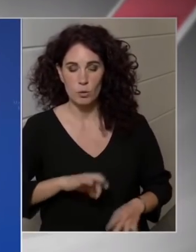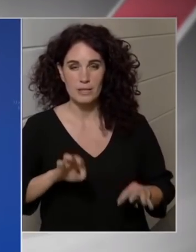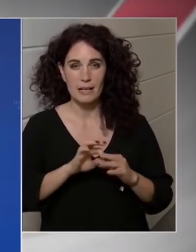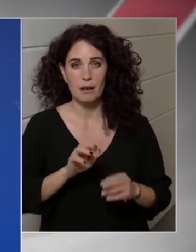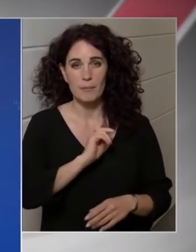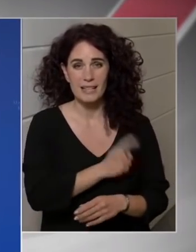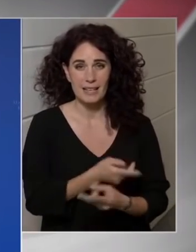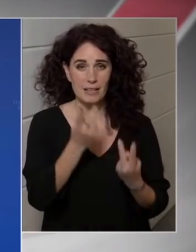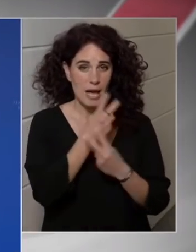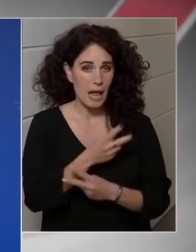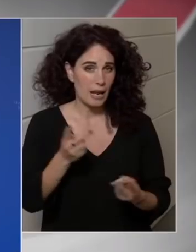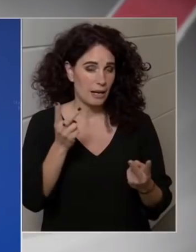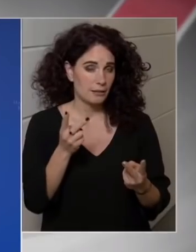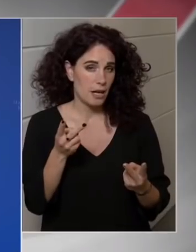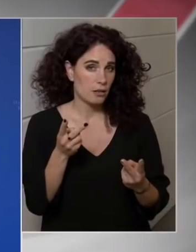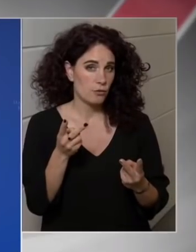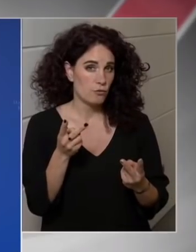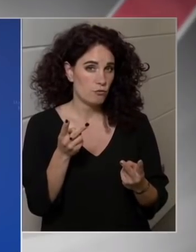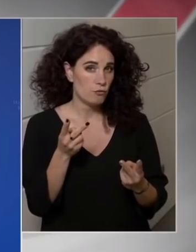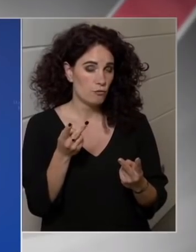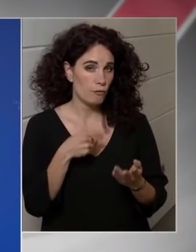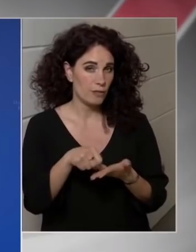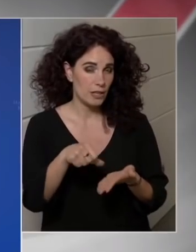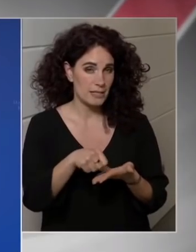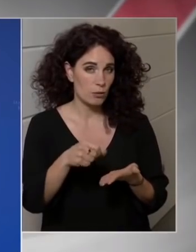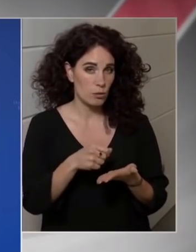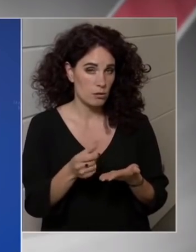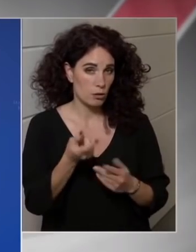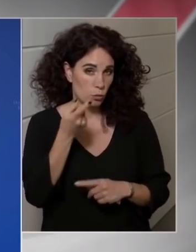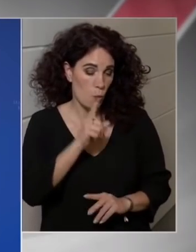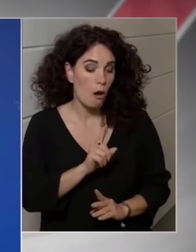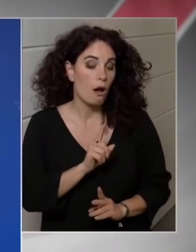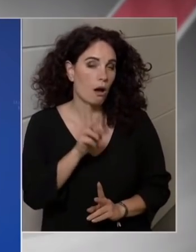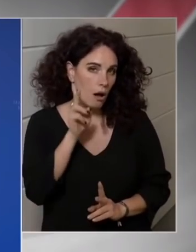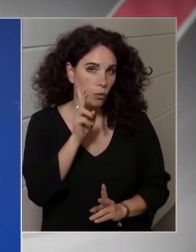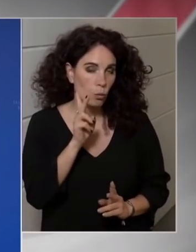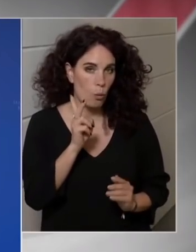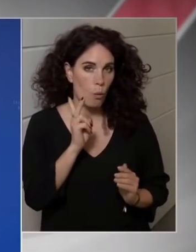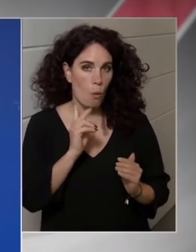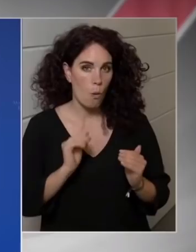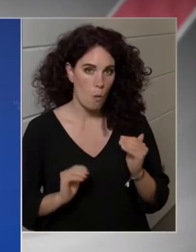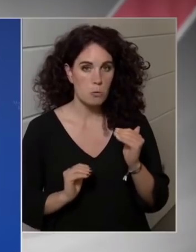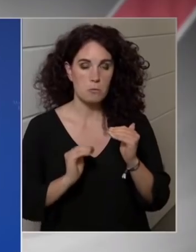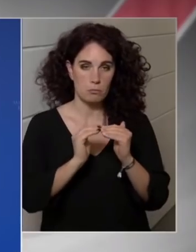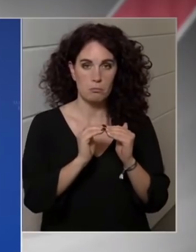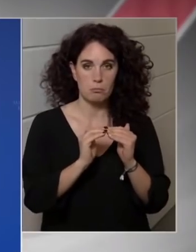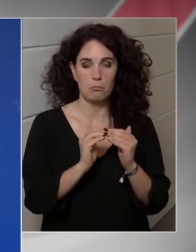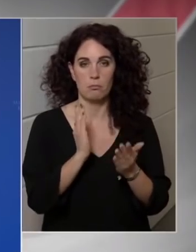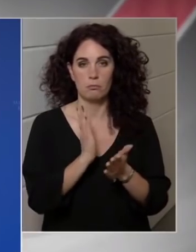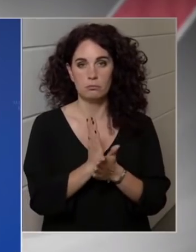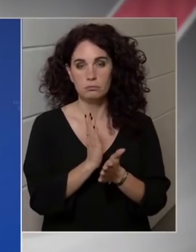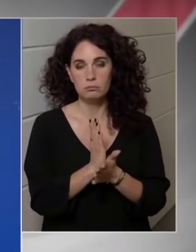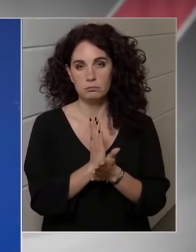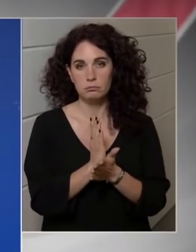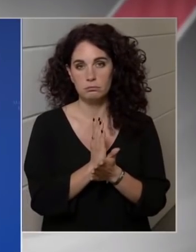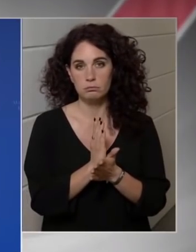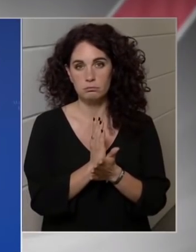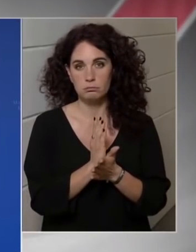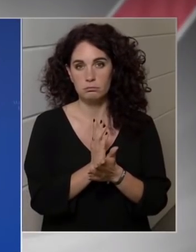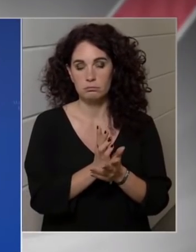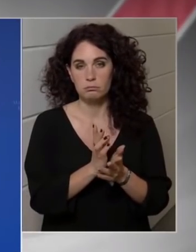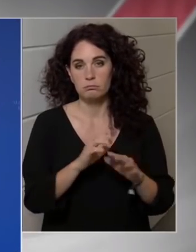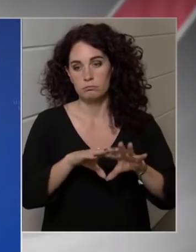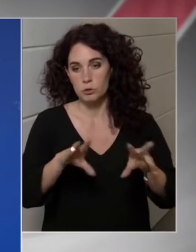finanszírozható, akkor vagyunk ott, hogy lényegében a